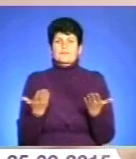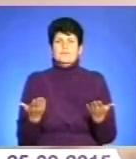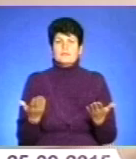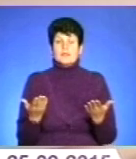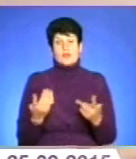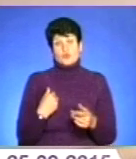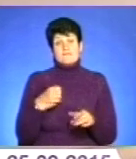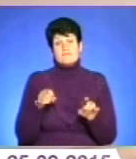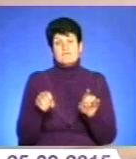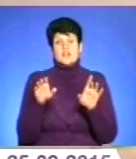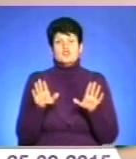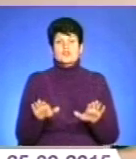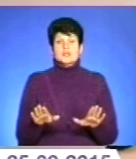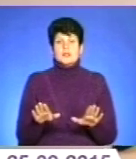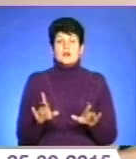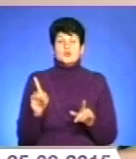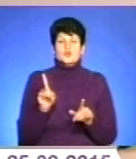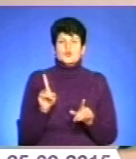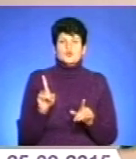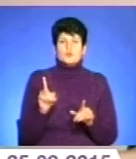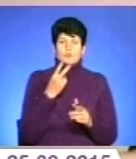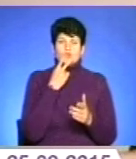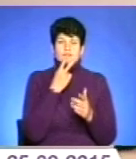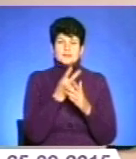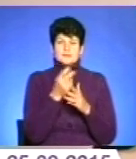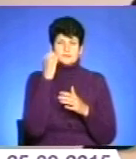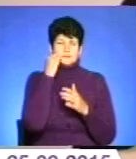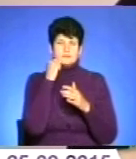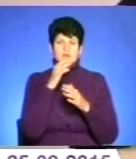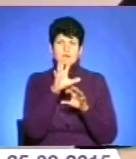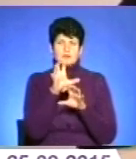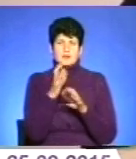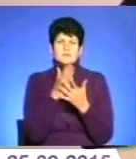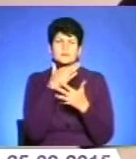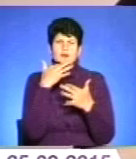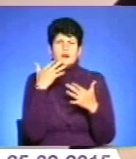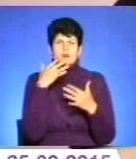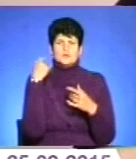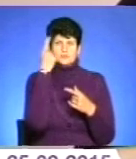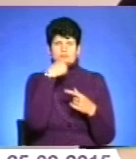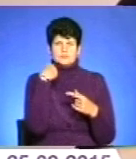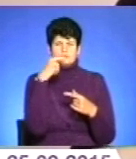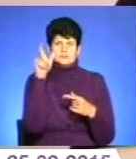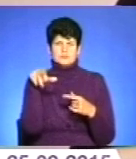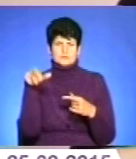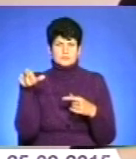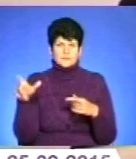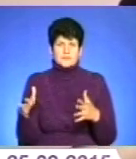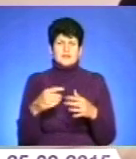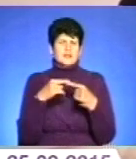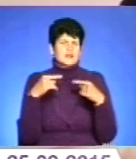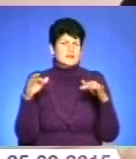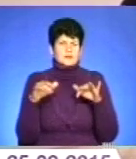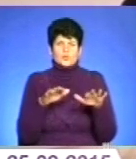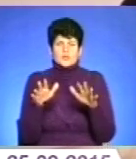І тоді вирішила, що подивилася на свій архів, побачила, що є багато портретів. До того ж, ці портрети всі з різних подій.